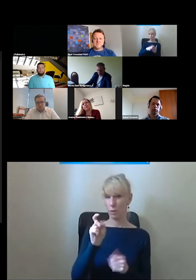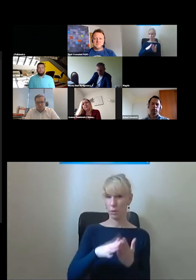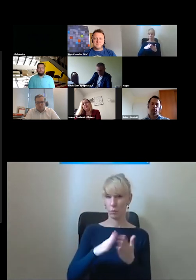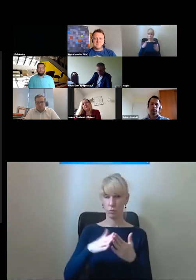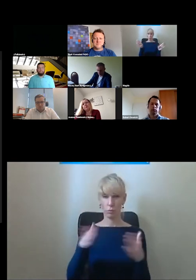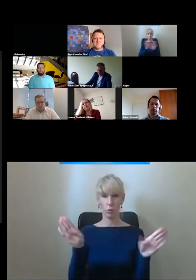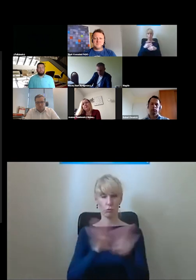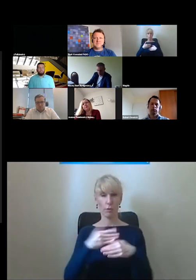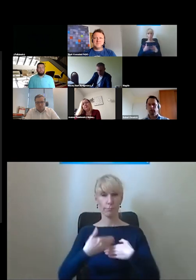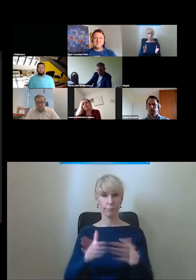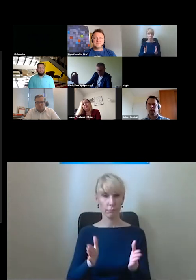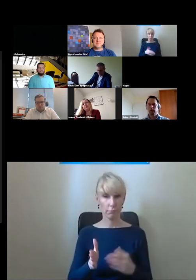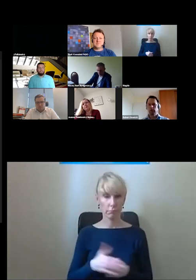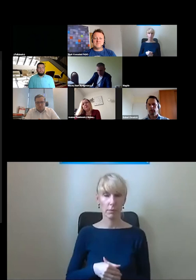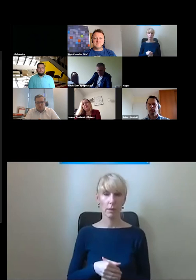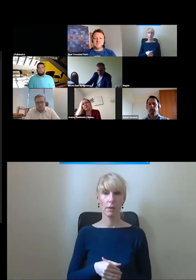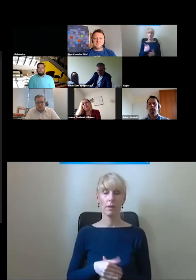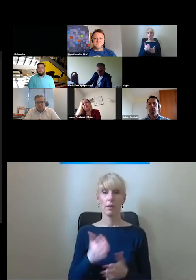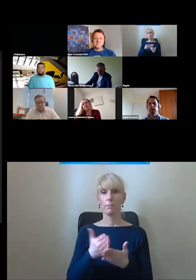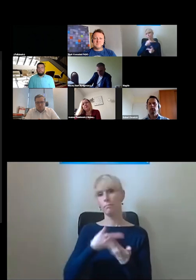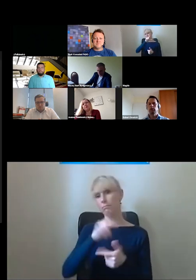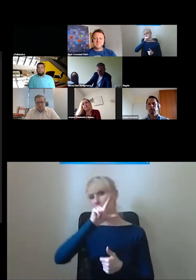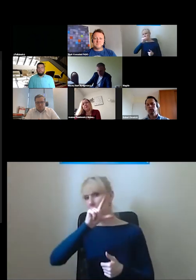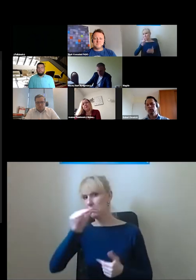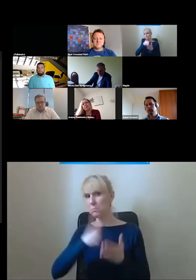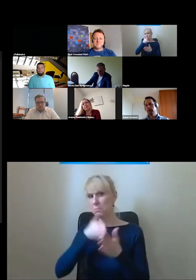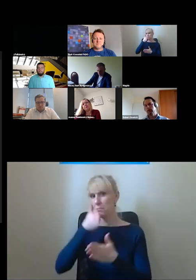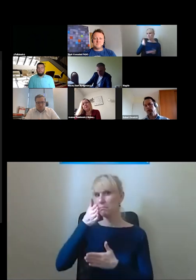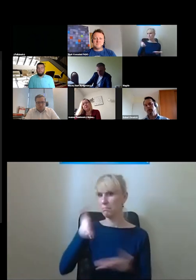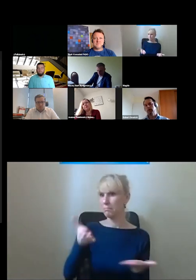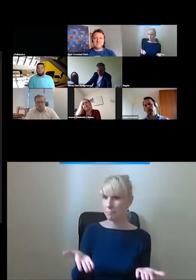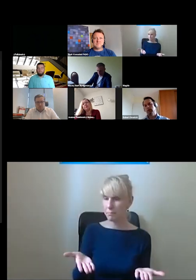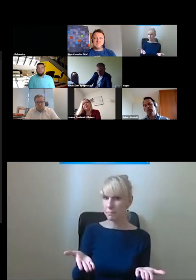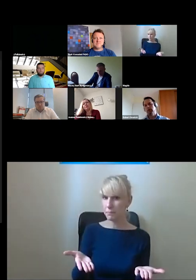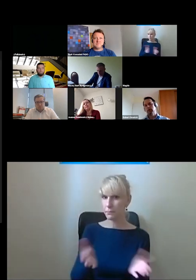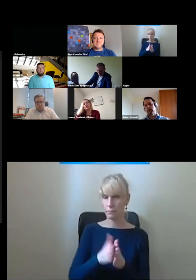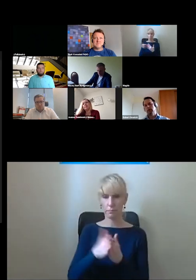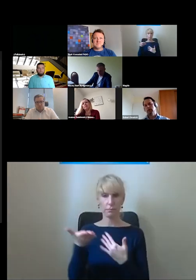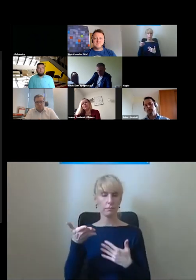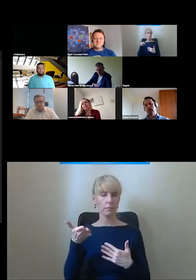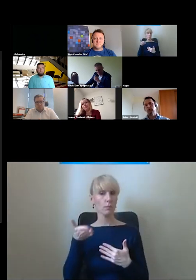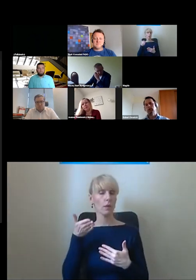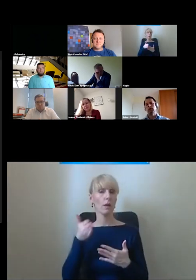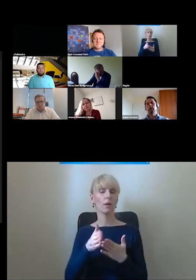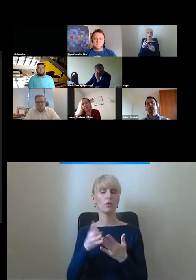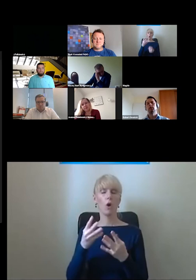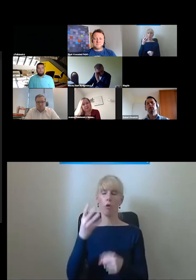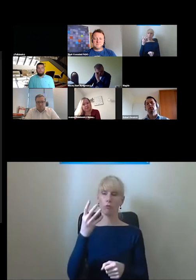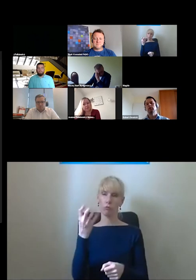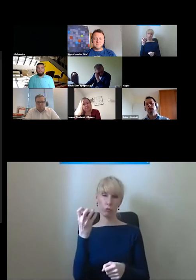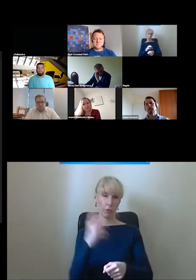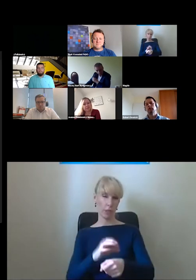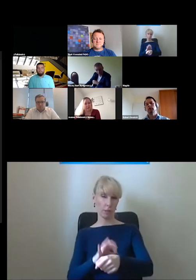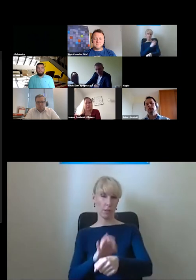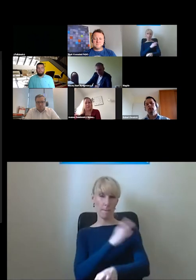no to pewnie sobie pójdę gdzieś dalej ale fabryczna ma 400 metrów długości hala